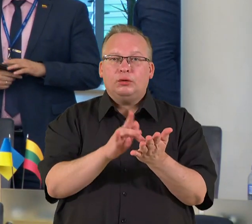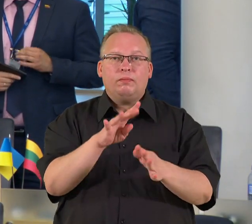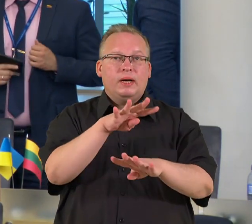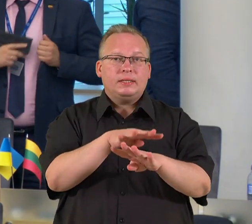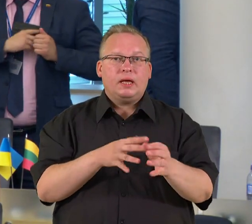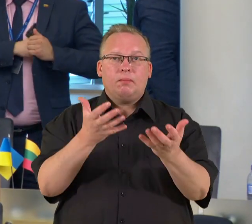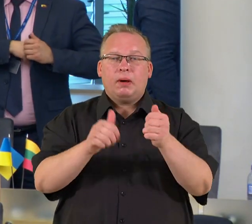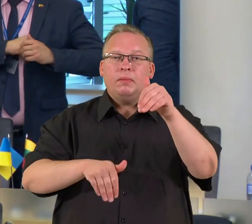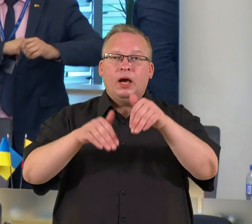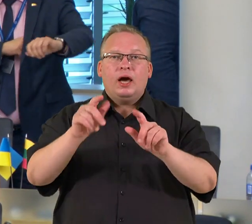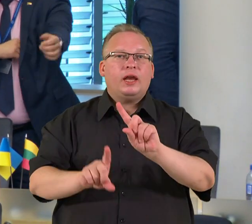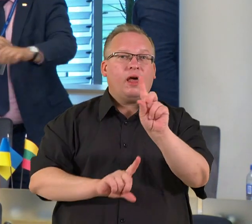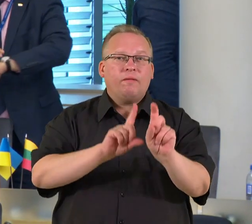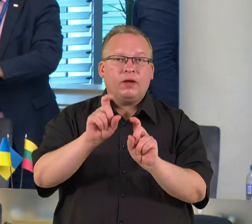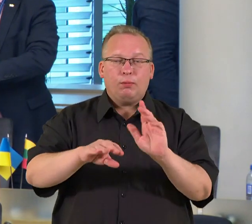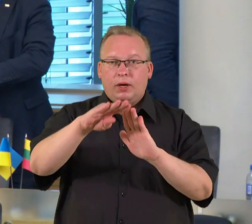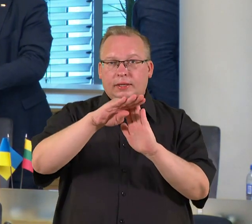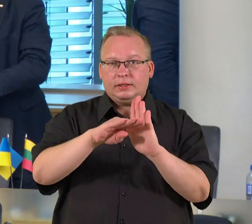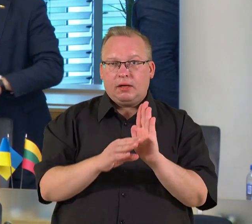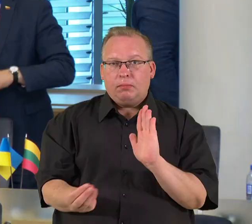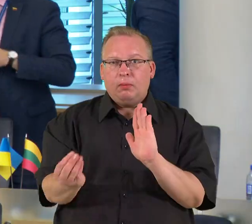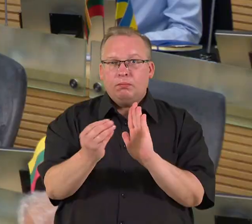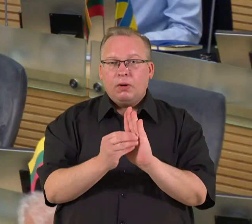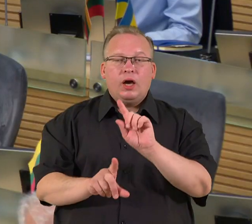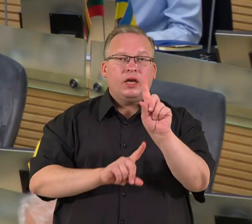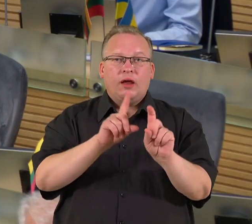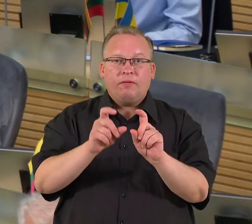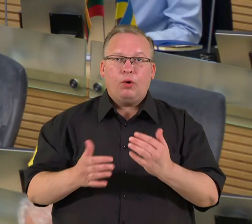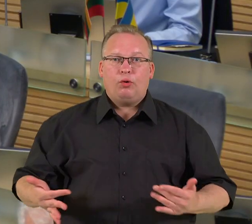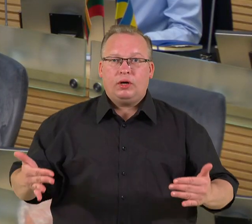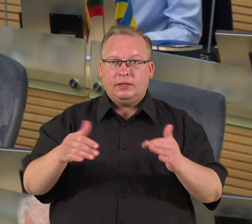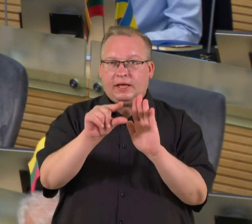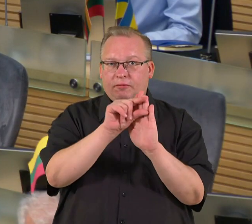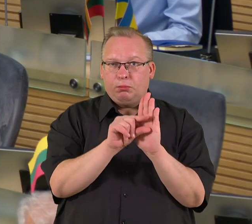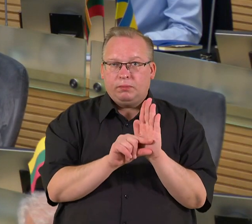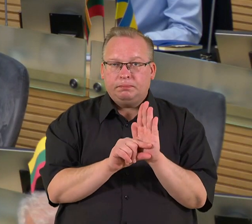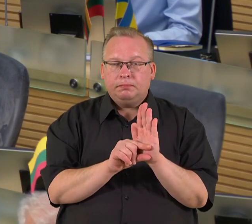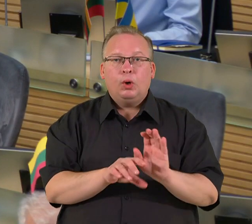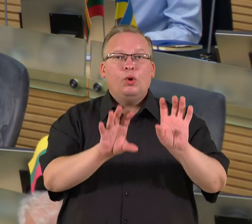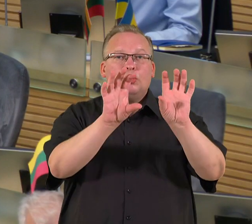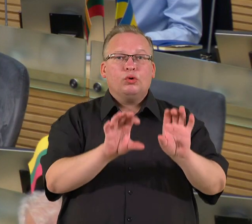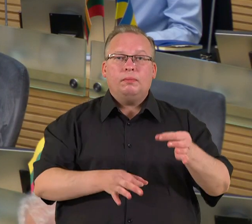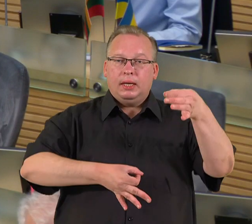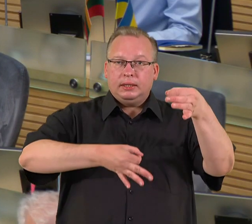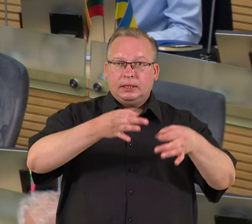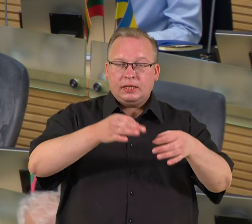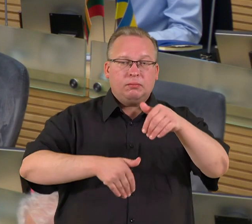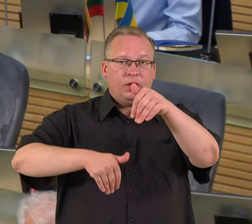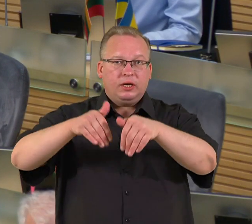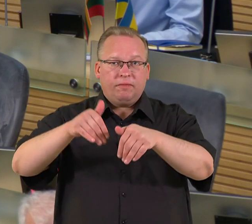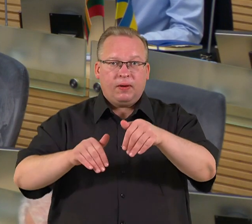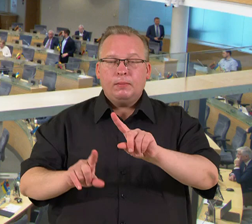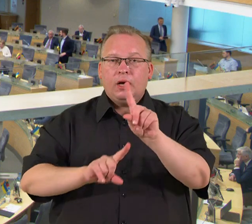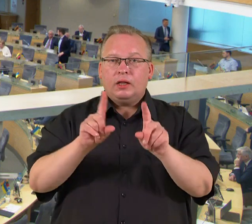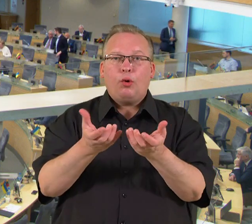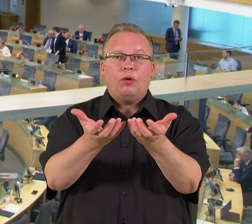priemi referendumo įstatymą, kuris nustato referendumo organizavimo taisyklės. Konstituciniam teismui referendumo įstatymo